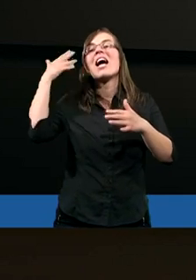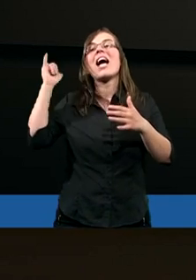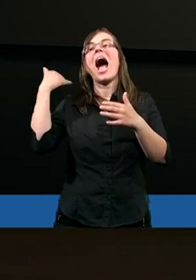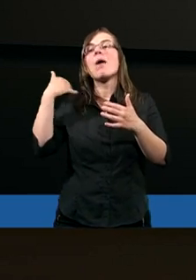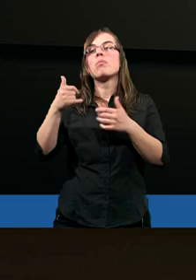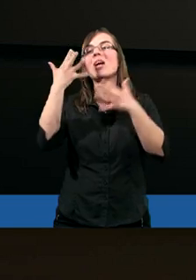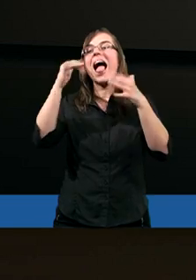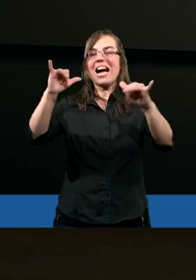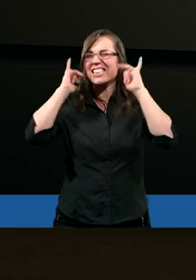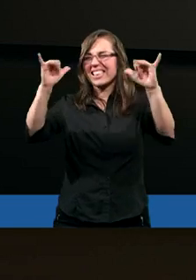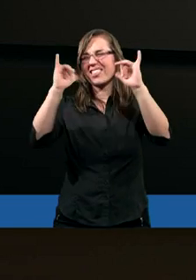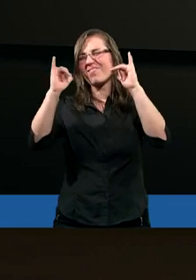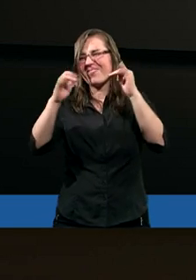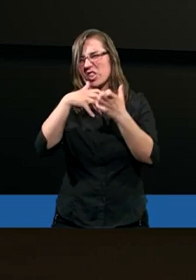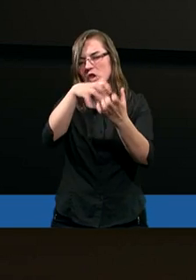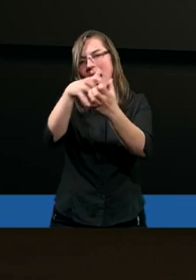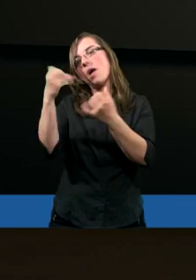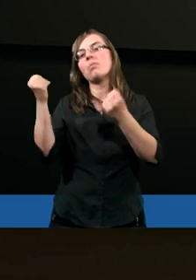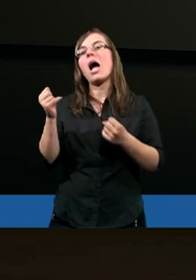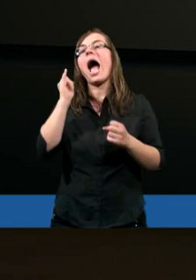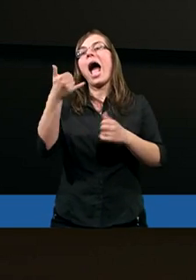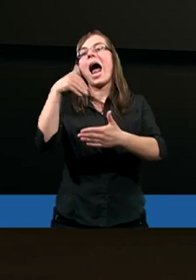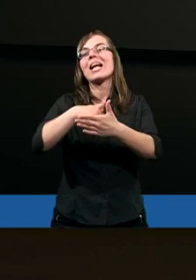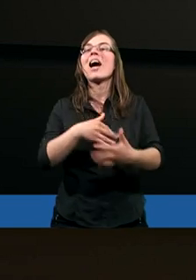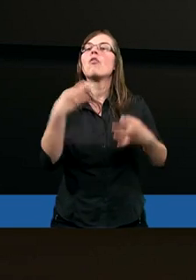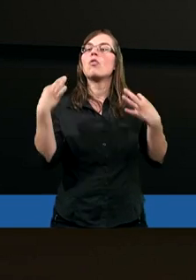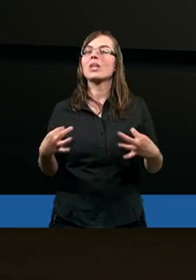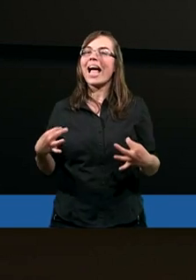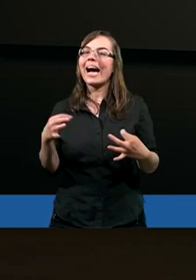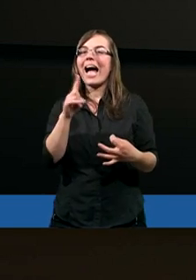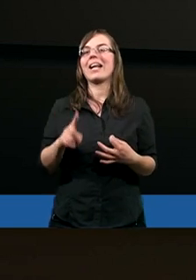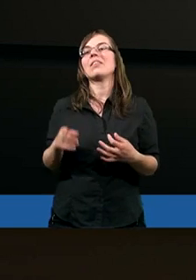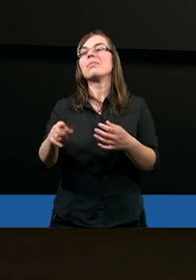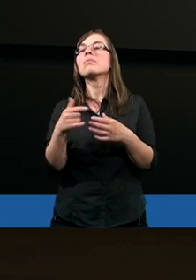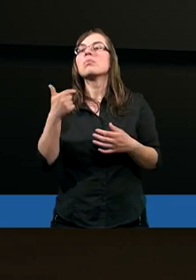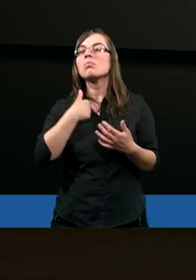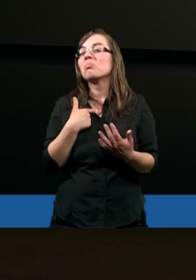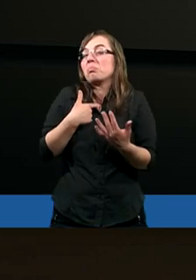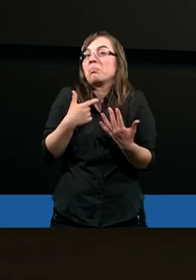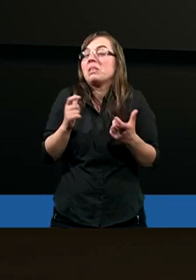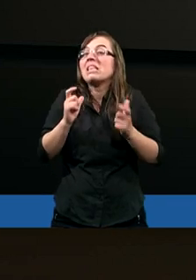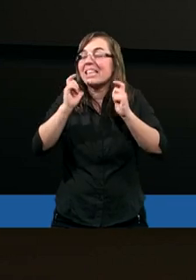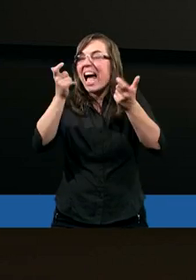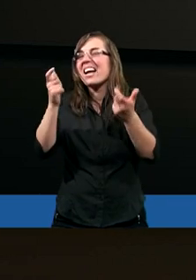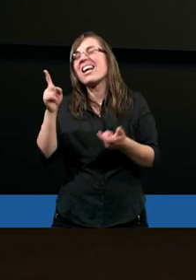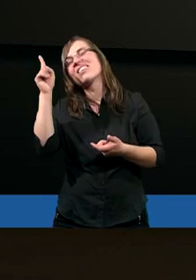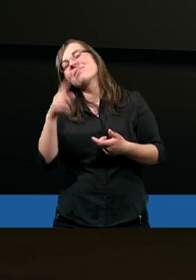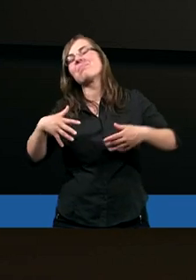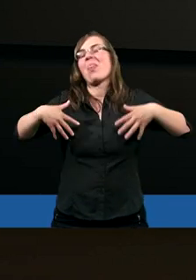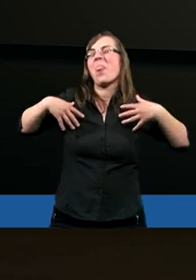temu i ile krzyczałam, a jak się zachowuję teraz. I znowu też zdarzają mi się